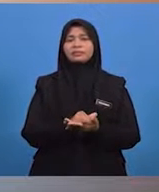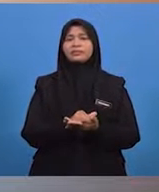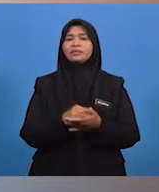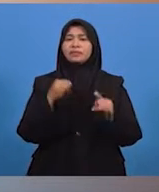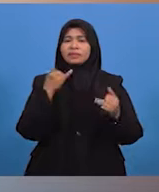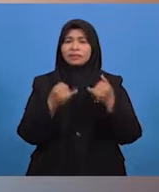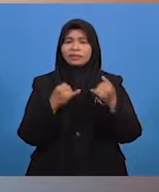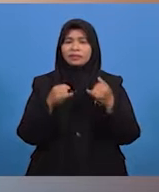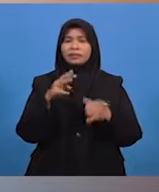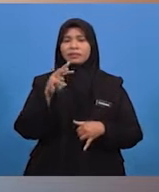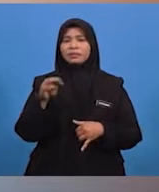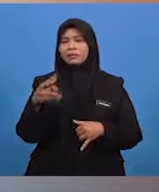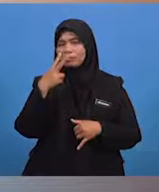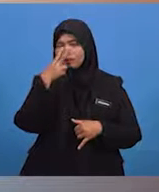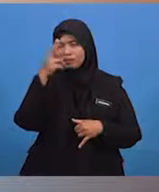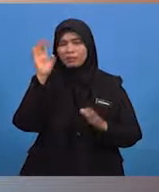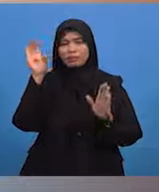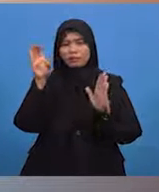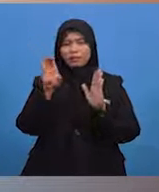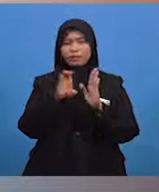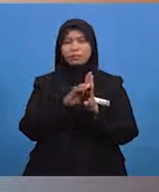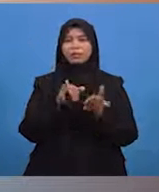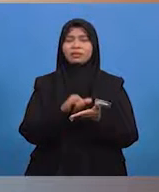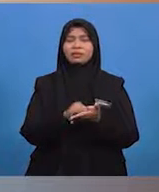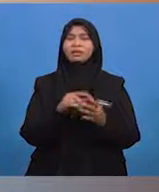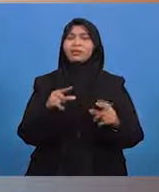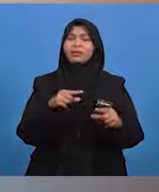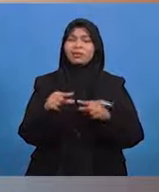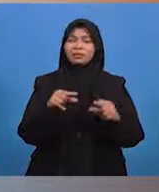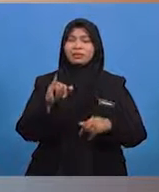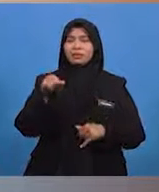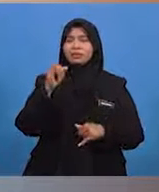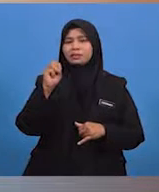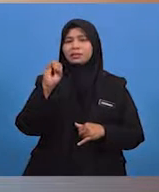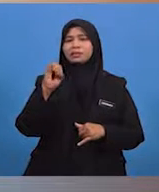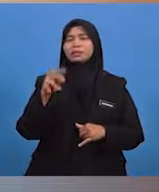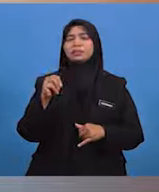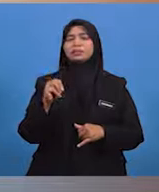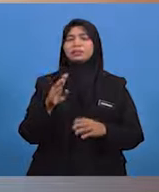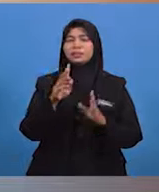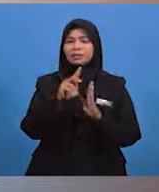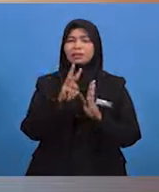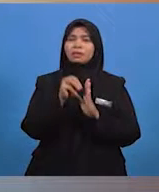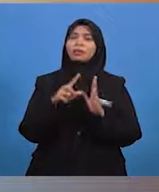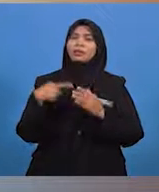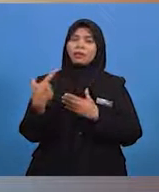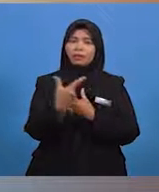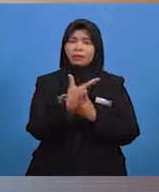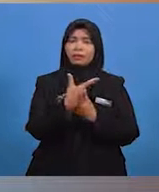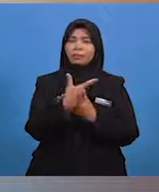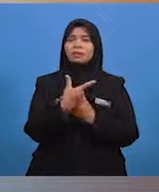-murid perhatikan gambar tadi, gerakan jisim melibatkan pergerakan bahan atau